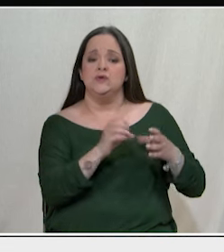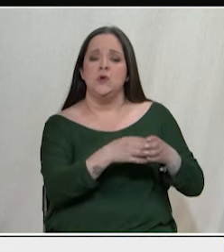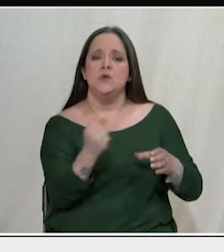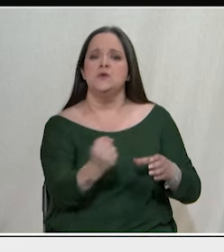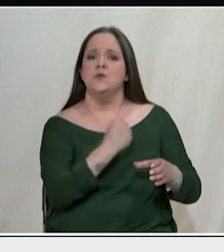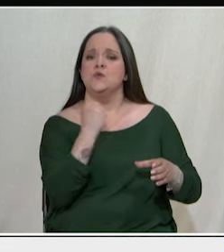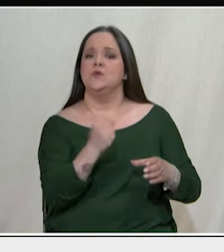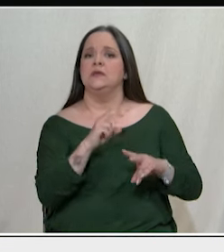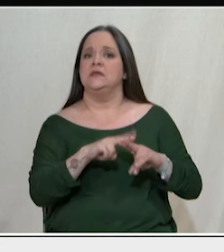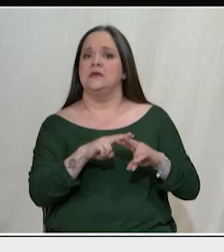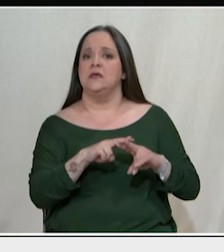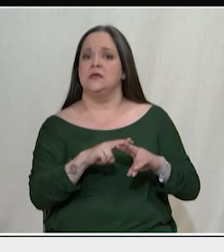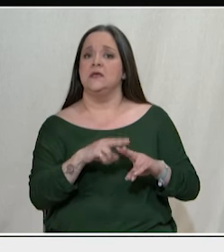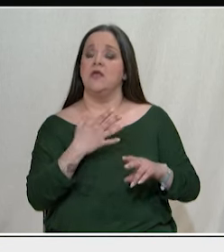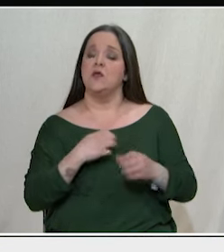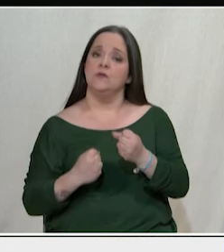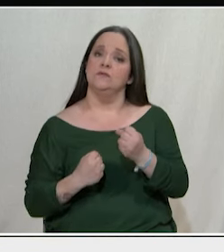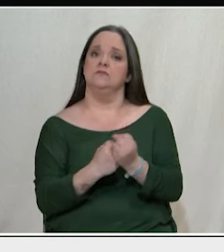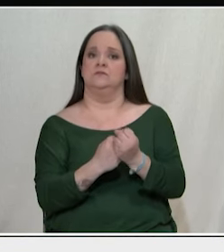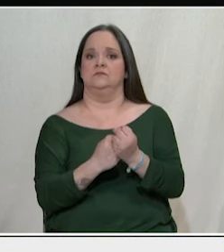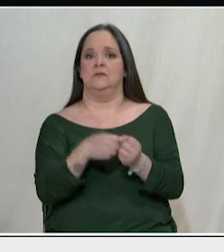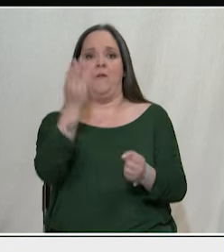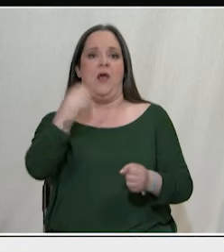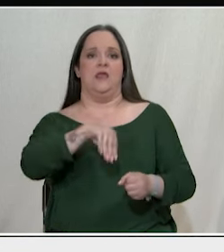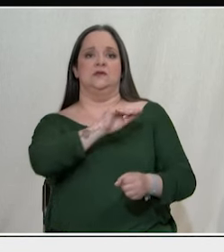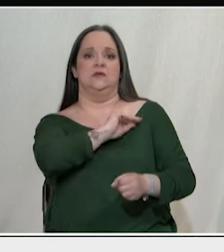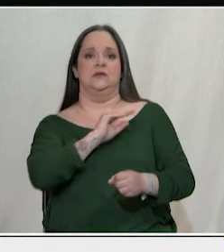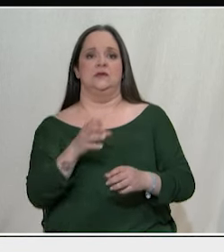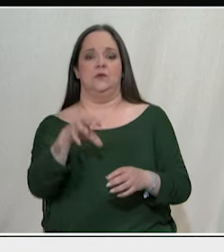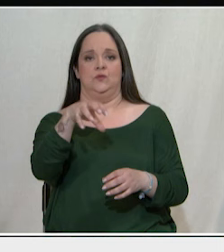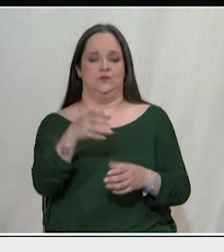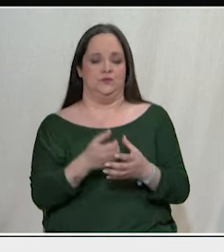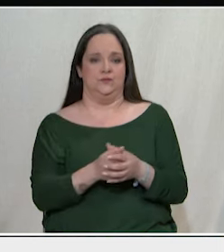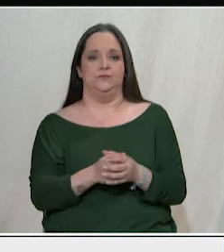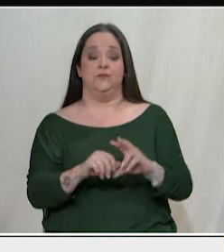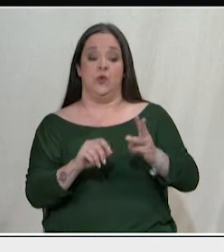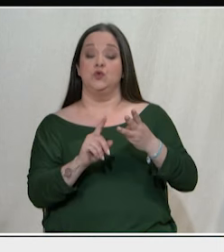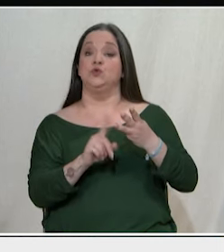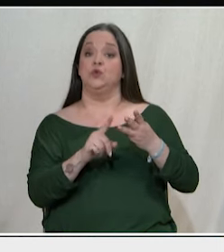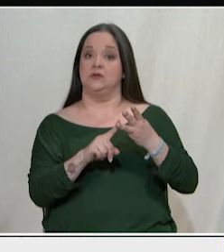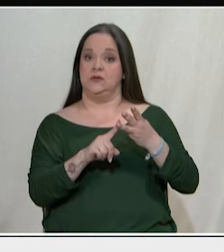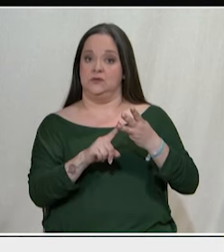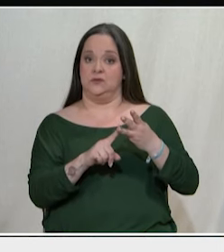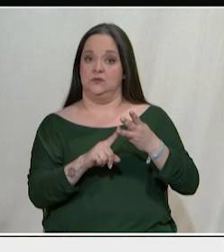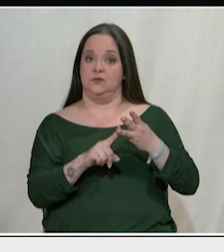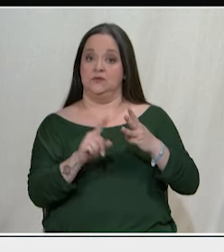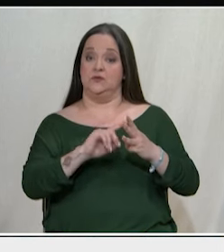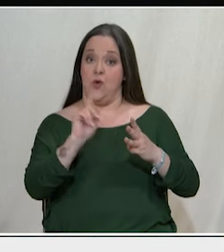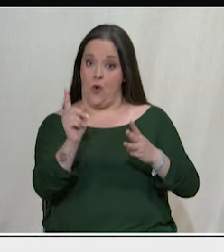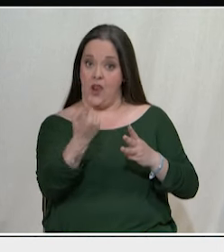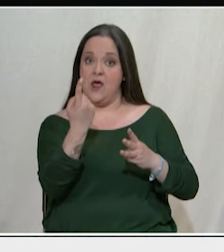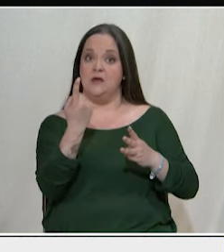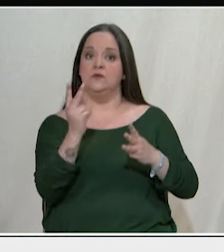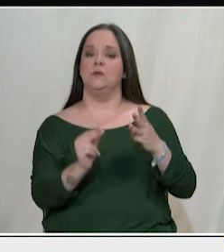ολόψυχα δίπλα σε αυτόν. Το τρίτο σημείο, το τρίτο διακύβευμα, είναι απέναντι σε όλα αυτά να